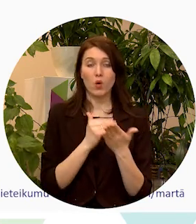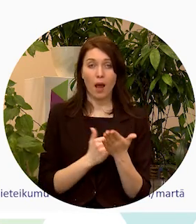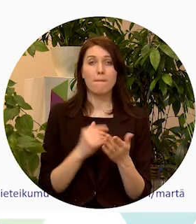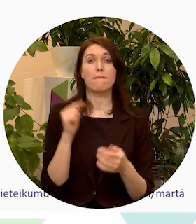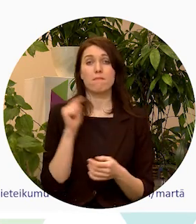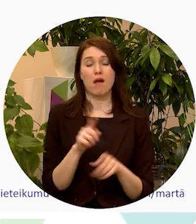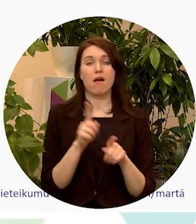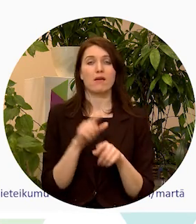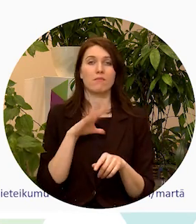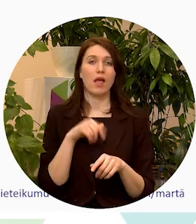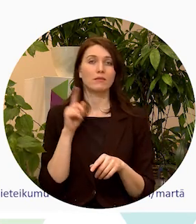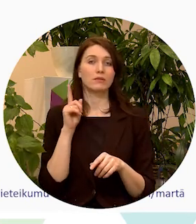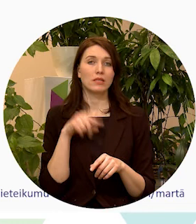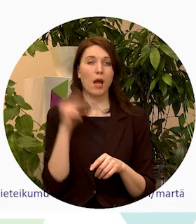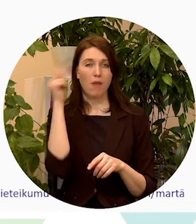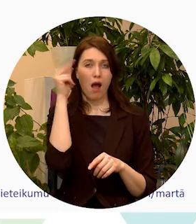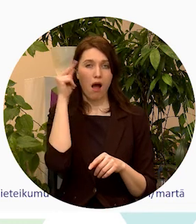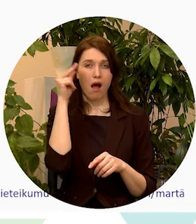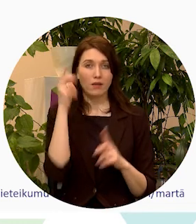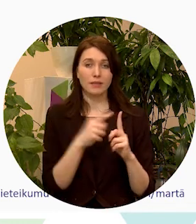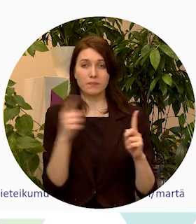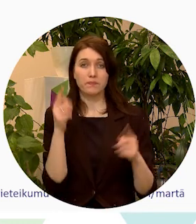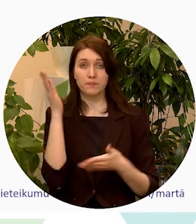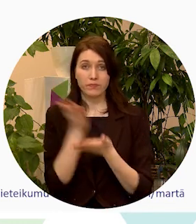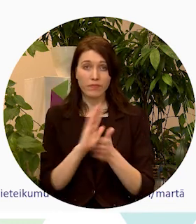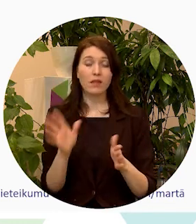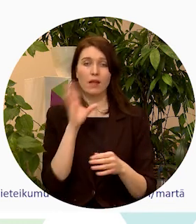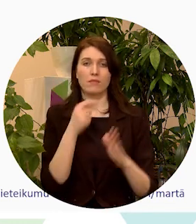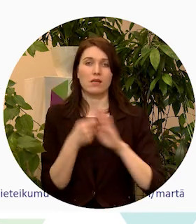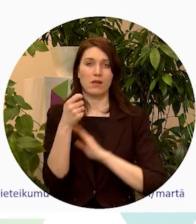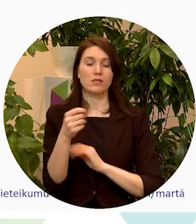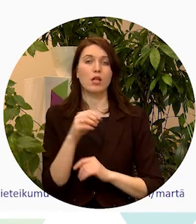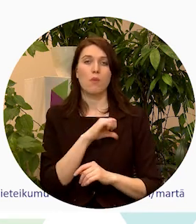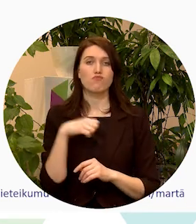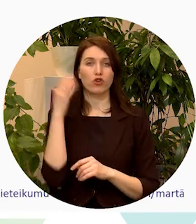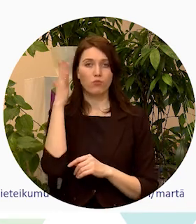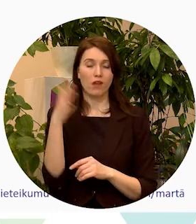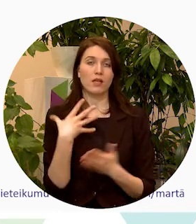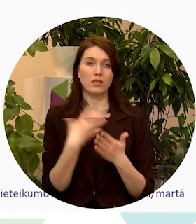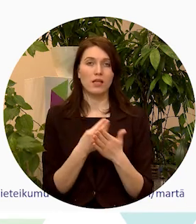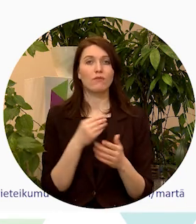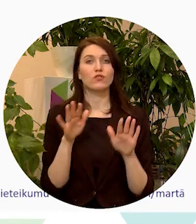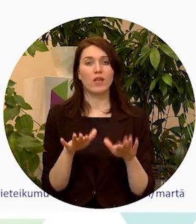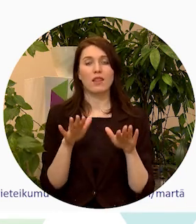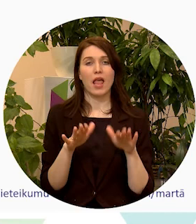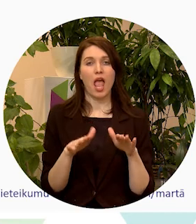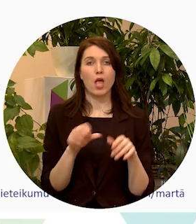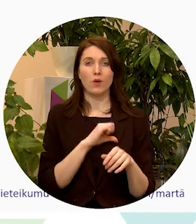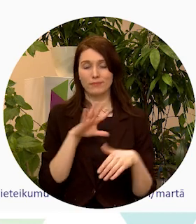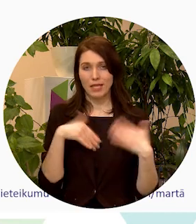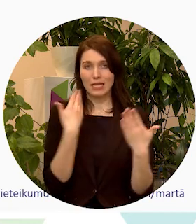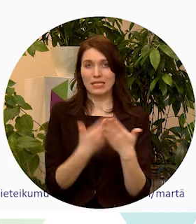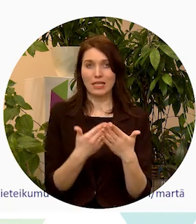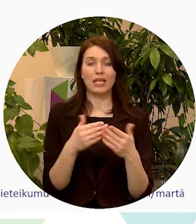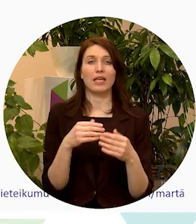kur arī pēc tāda zināma mācība cikliziešanas būs iespēja iesniegt pašpārvaldēm savus vietējos iniciatīvu projektus